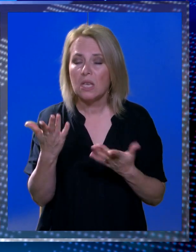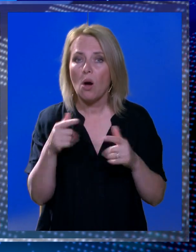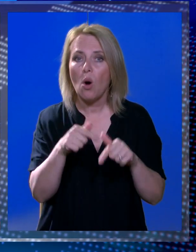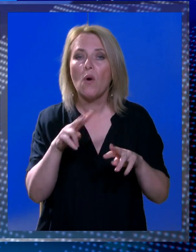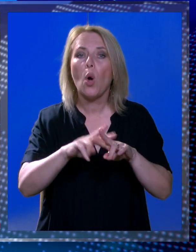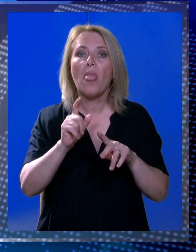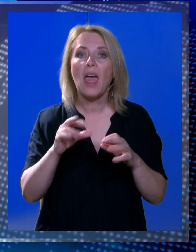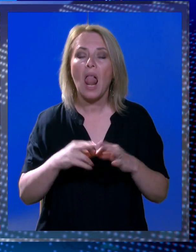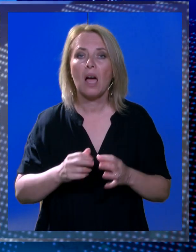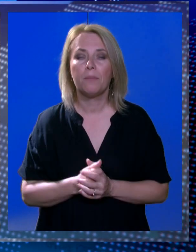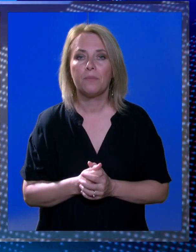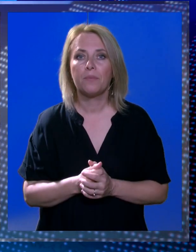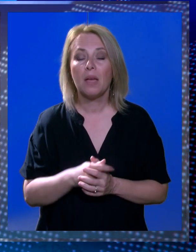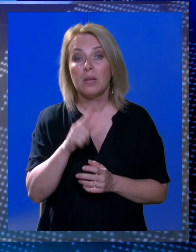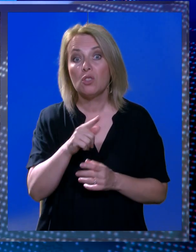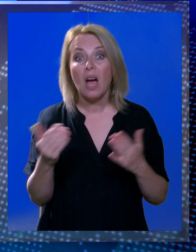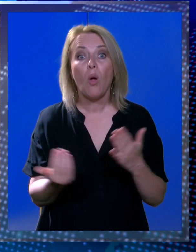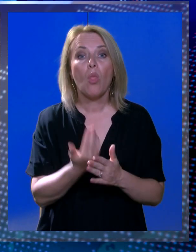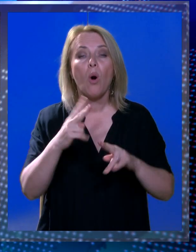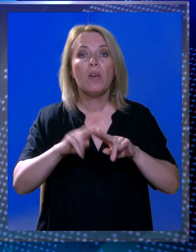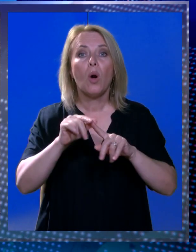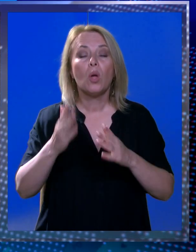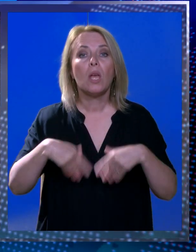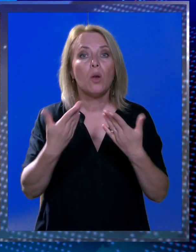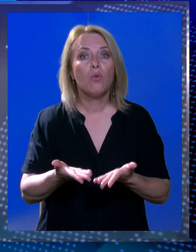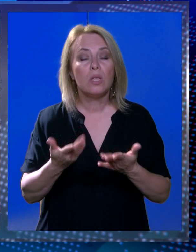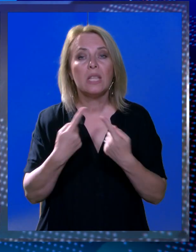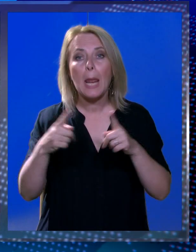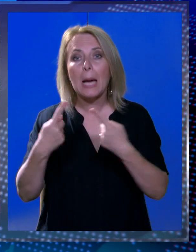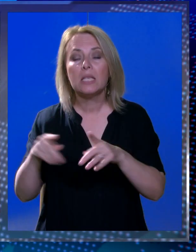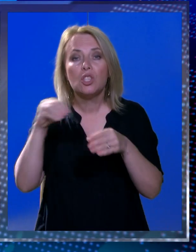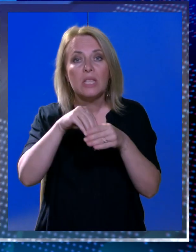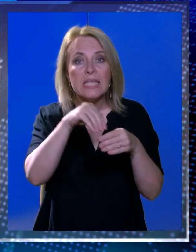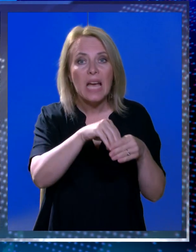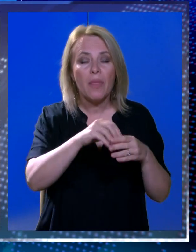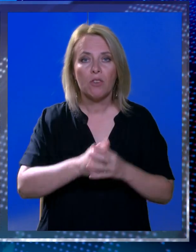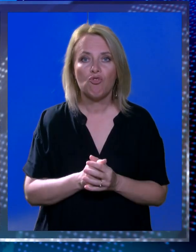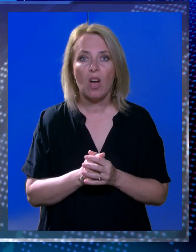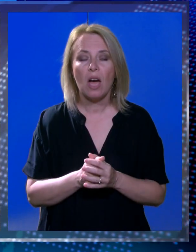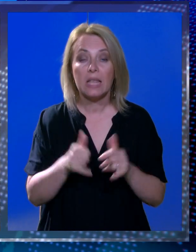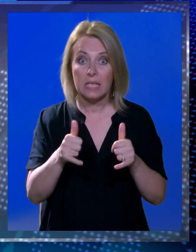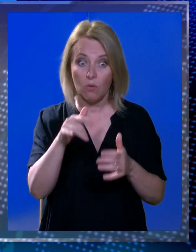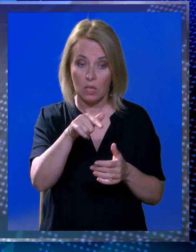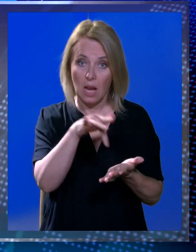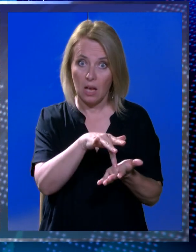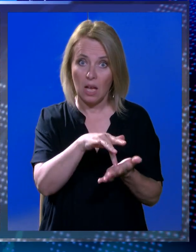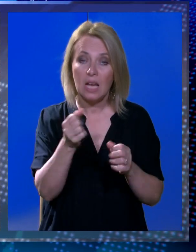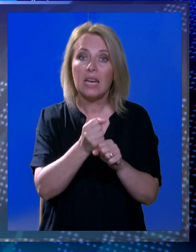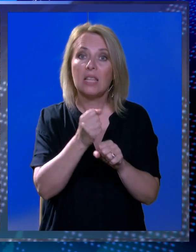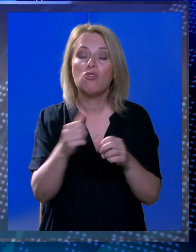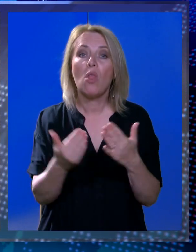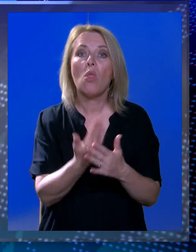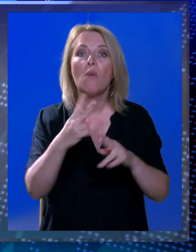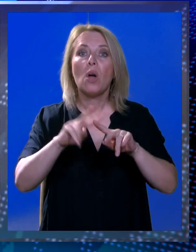ovog hotela. Pa će tako novi hotel nuditi brojne sadržaje. Na trenutnoj lokaciji